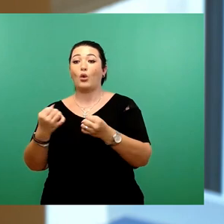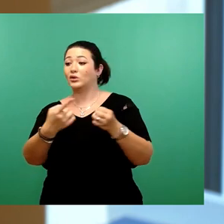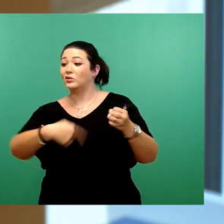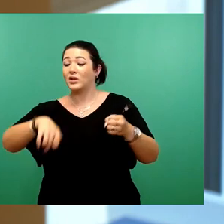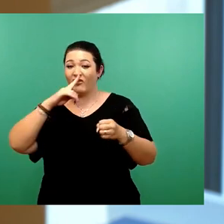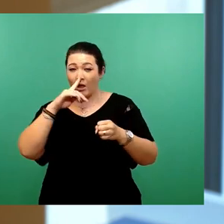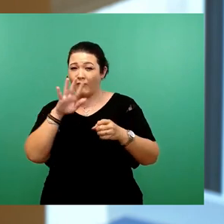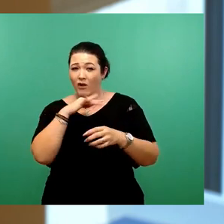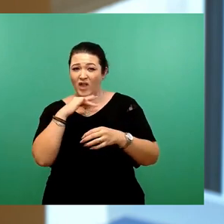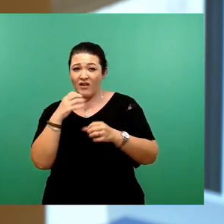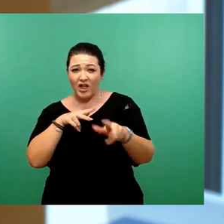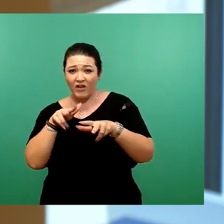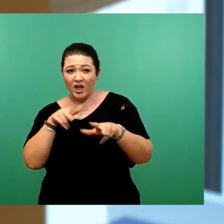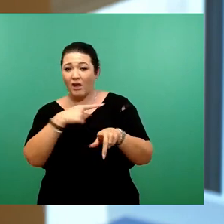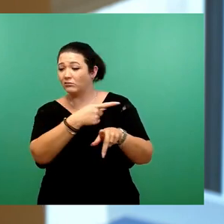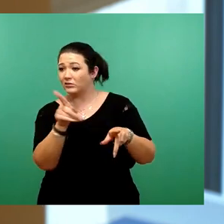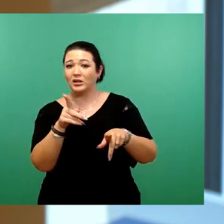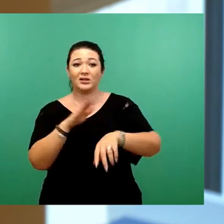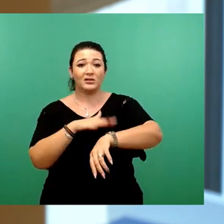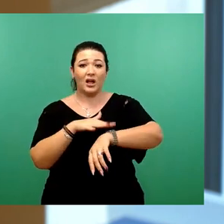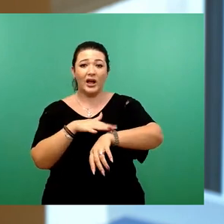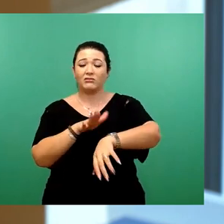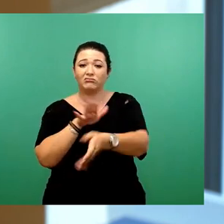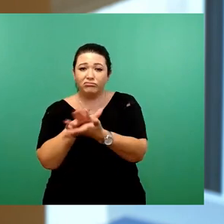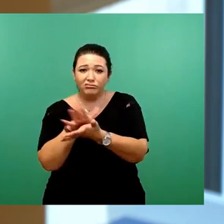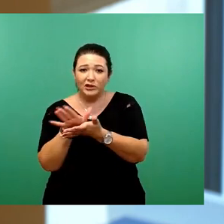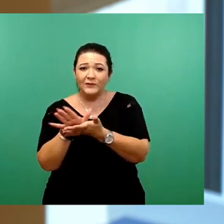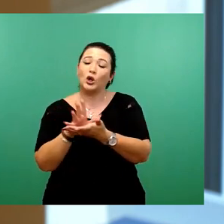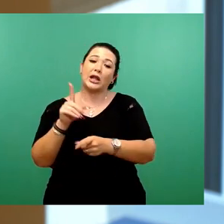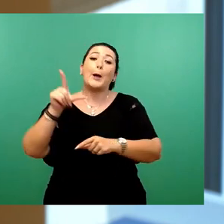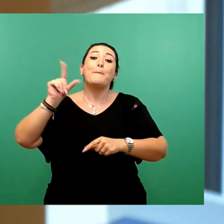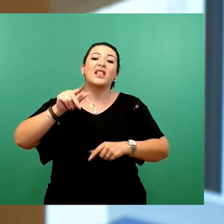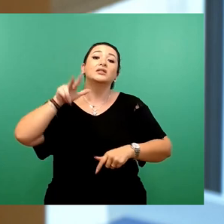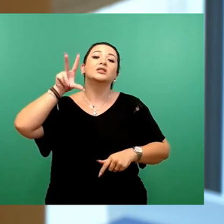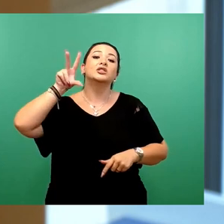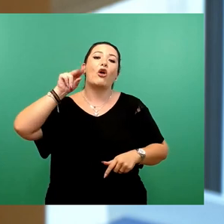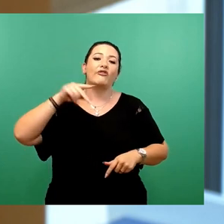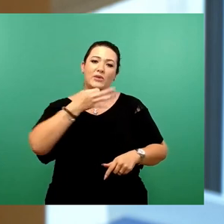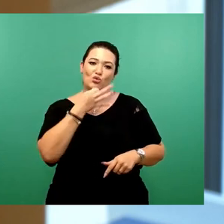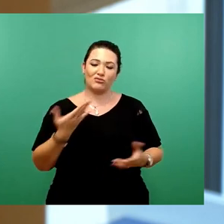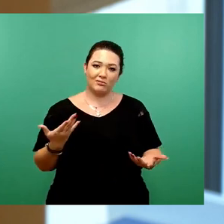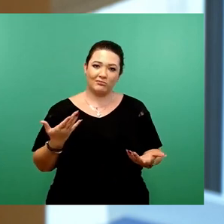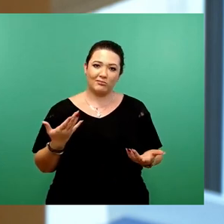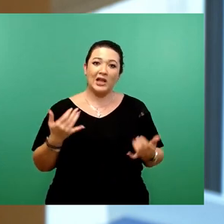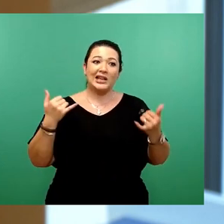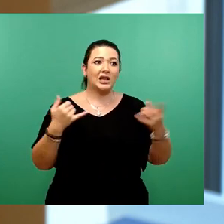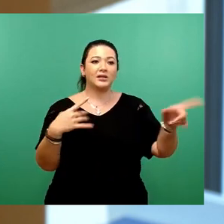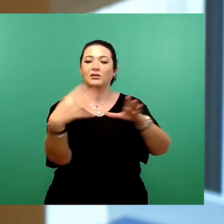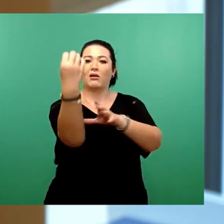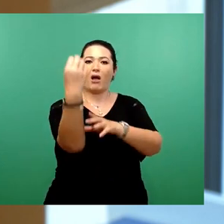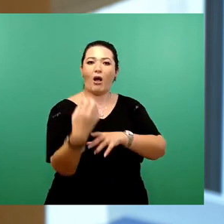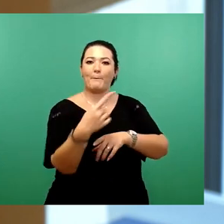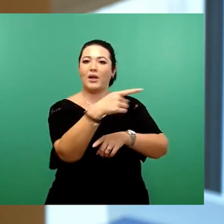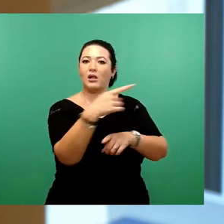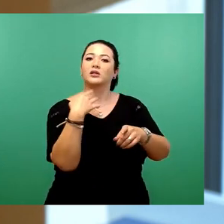Grundstraße und Schillerplatz Verlustzeiten von zwölf Minuten zu erwarten sind. Durch die Anpassung der Lichtsignalsteuerung am Schillerplatz soll versucht werden, diese